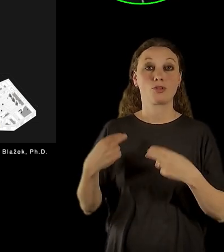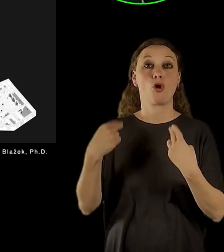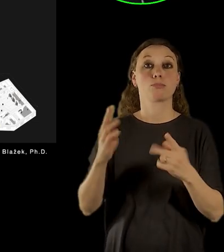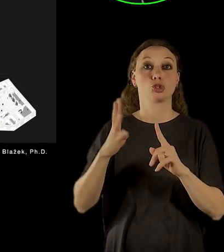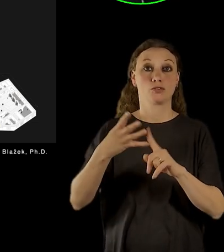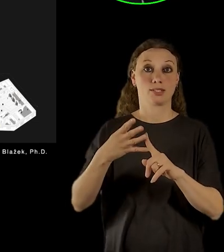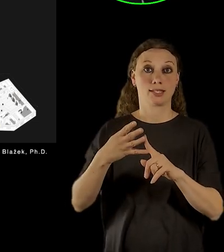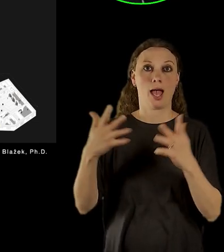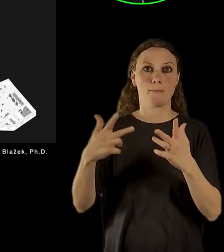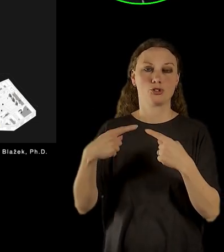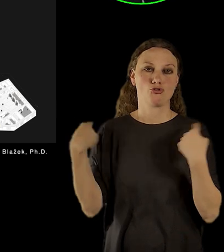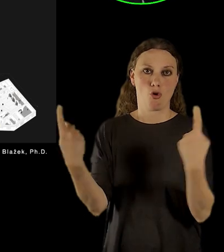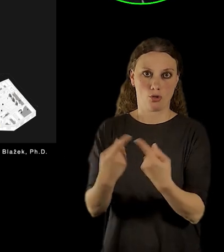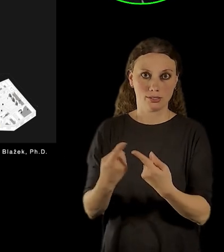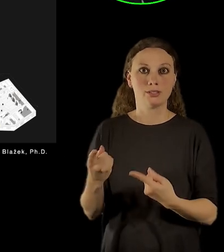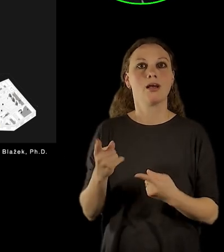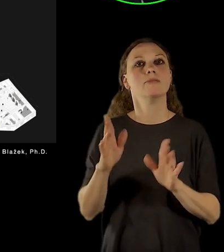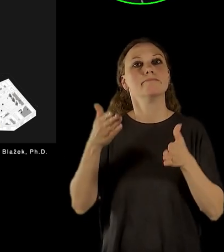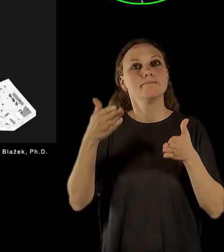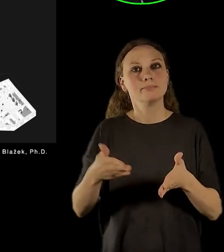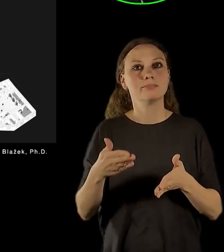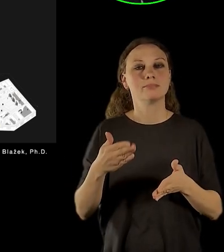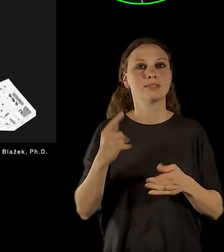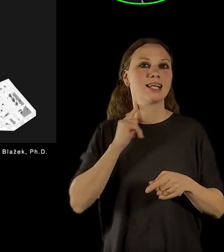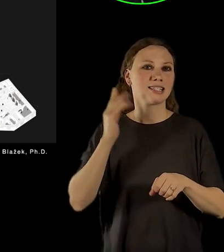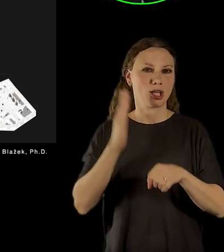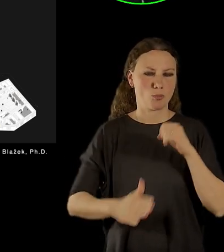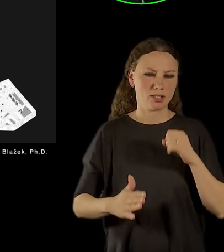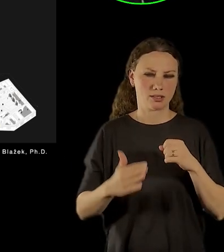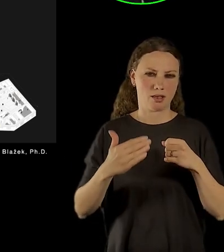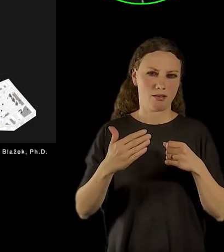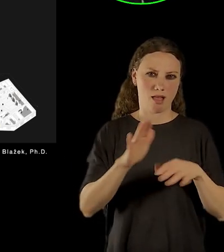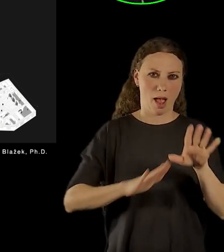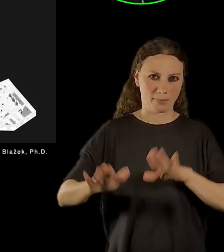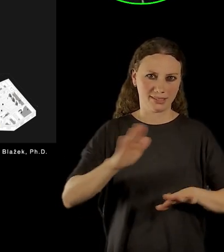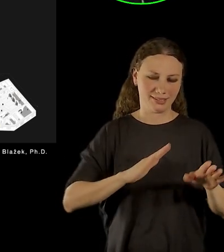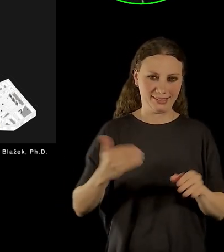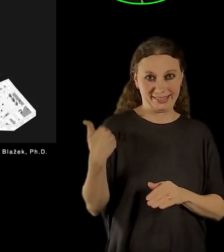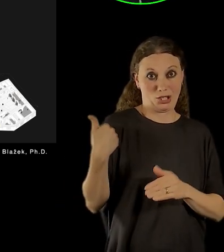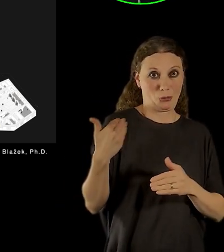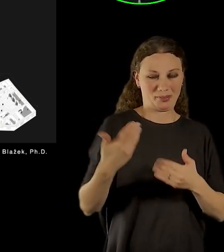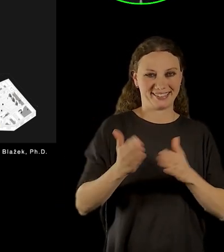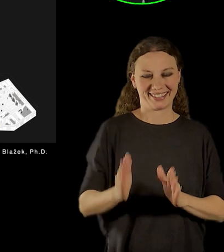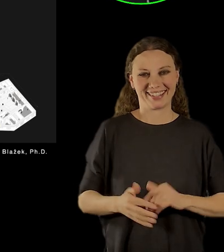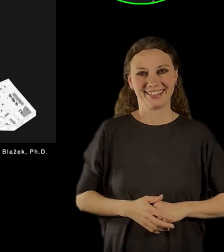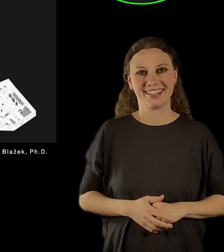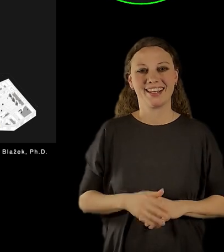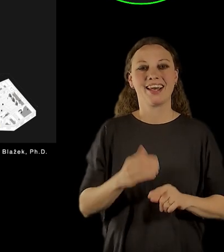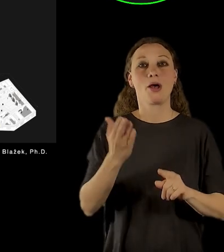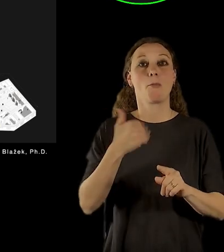staroměstskému náměstí. My jsme dostali jako jeden z předmětů, kterých jsme získali